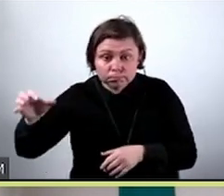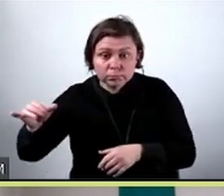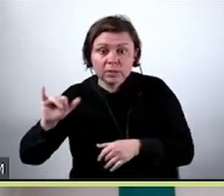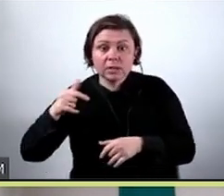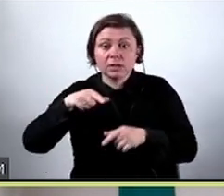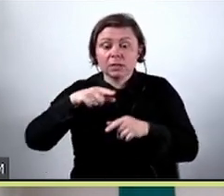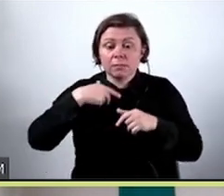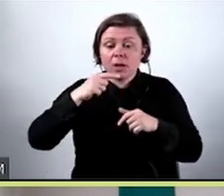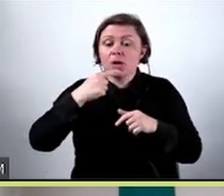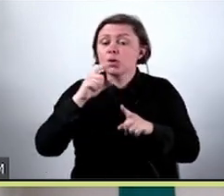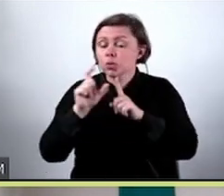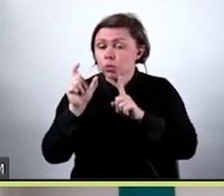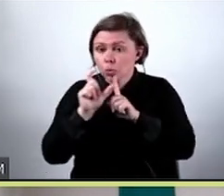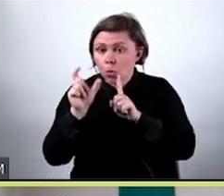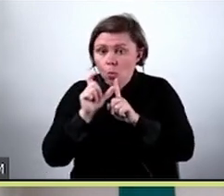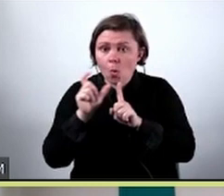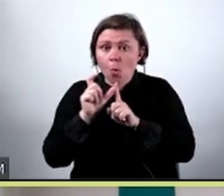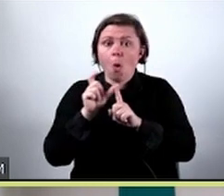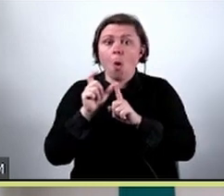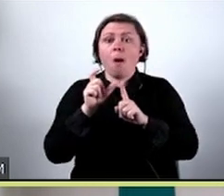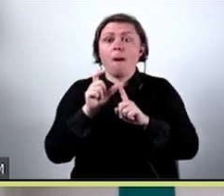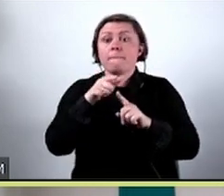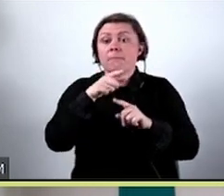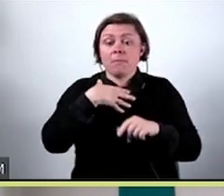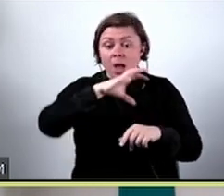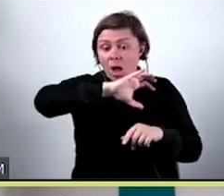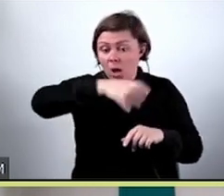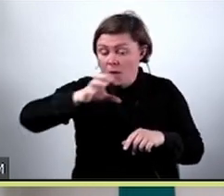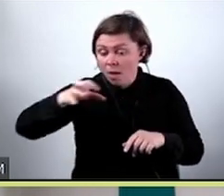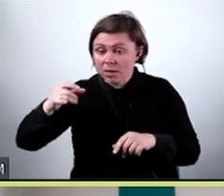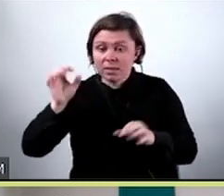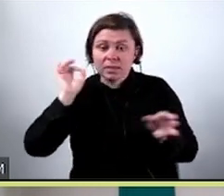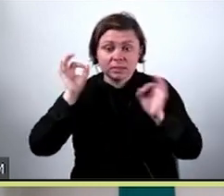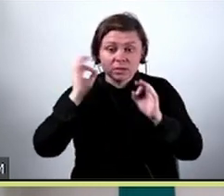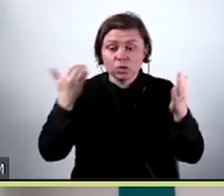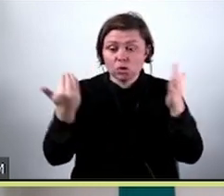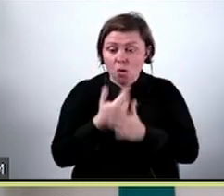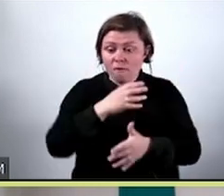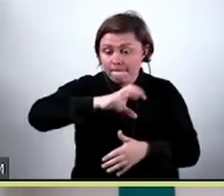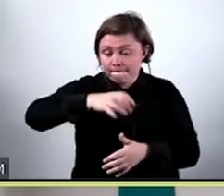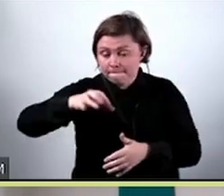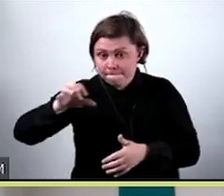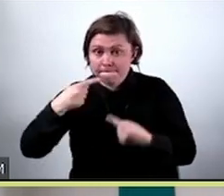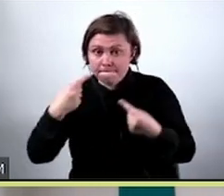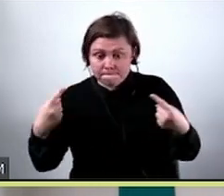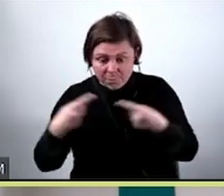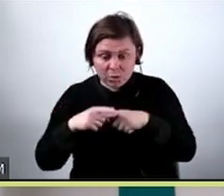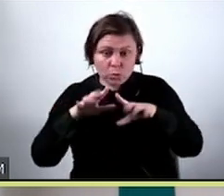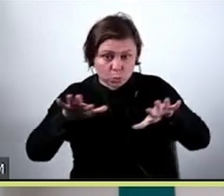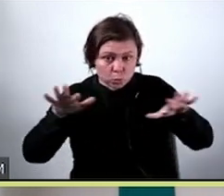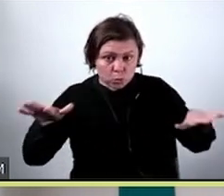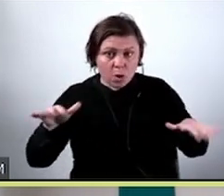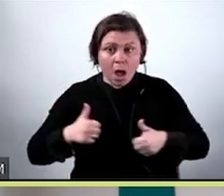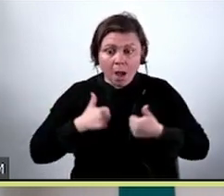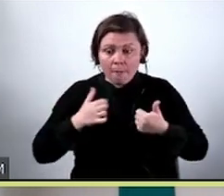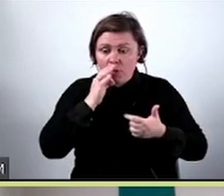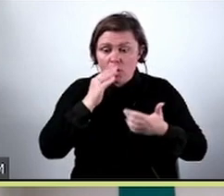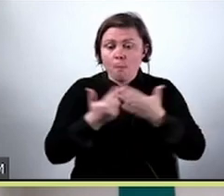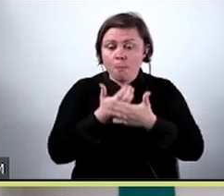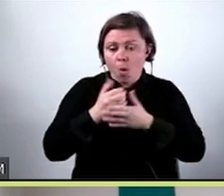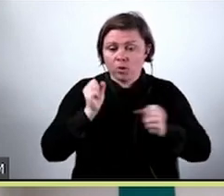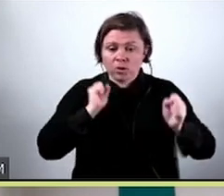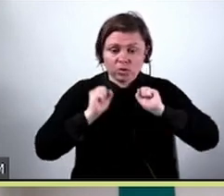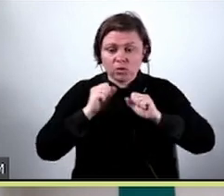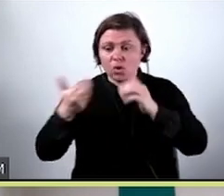kategorycznych, słownikowych i czy tych kategorii, czy tych danych z tymi nowymi kategoriami jest odpowiednio dużo, żeby móc model przetrenować na